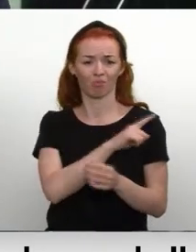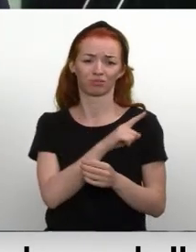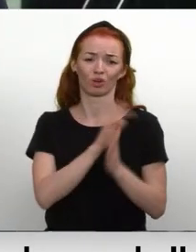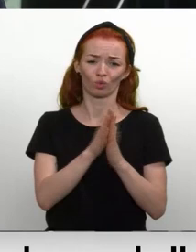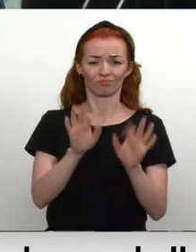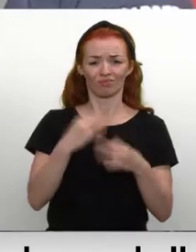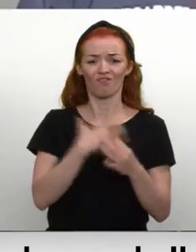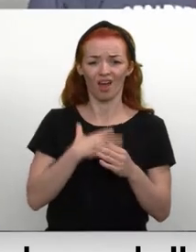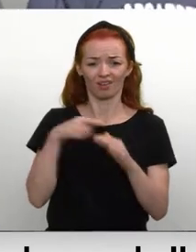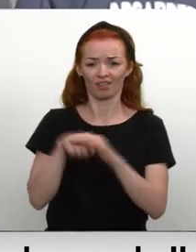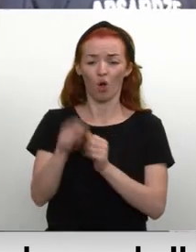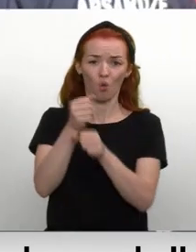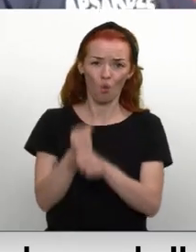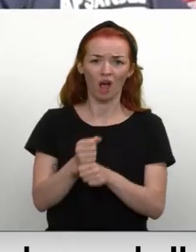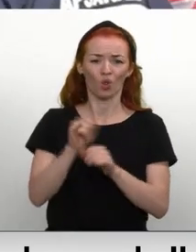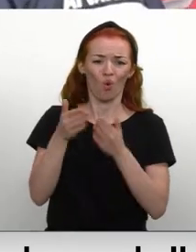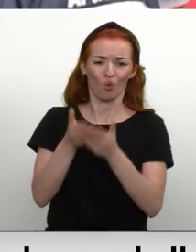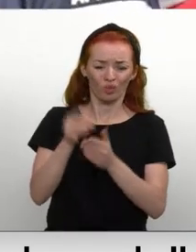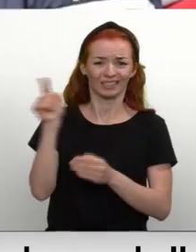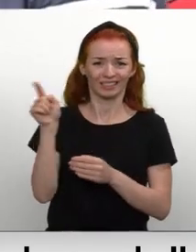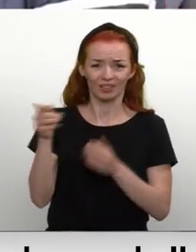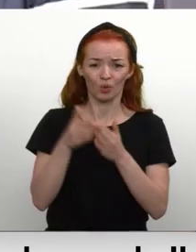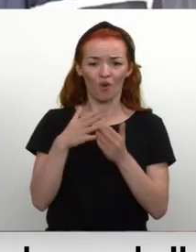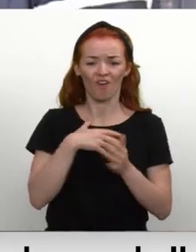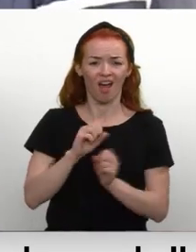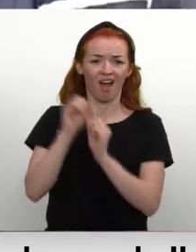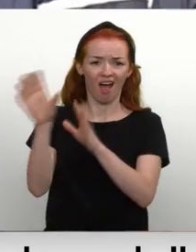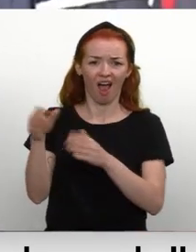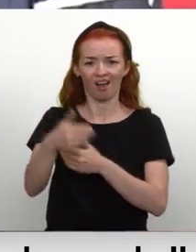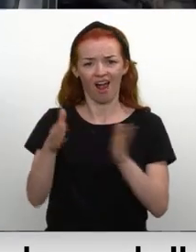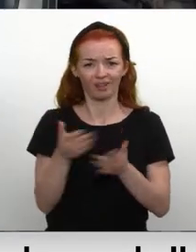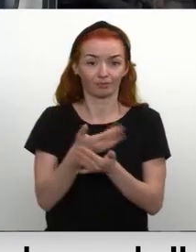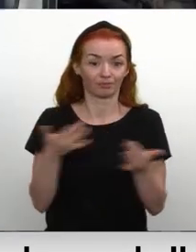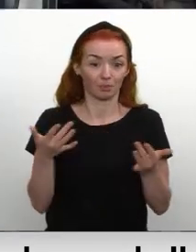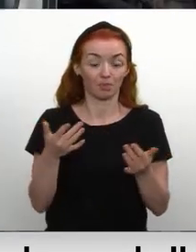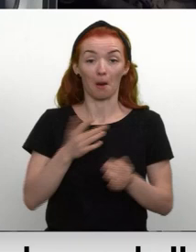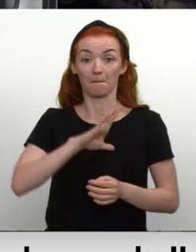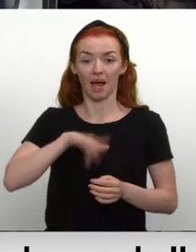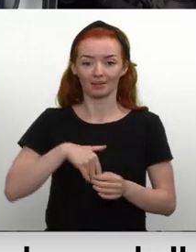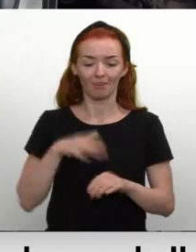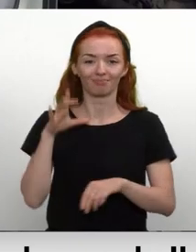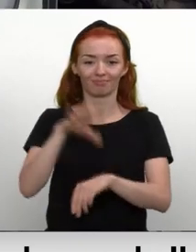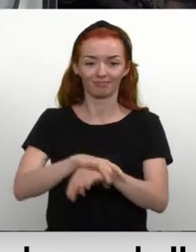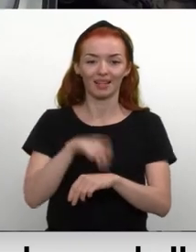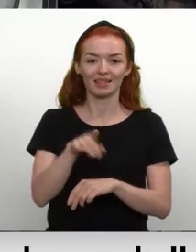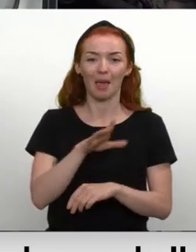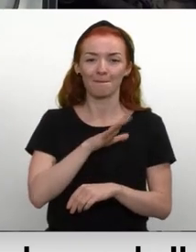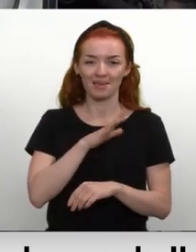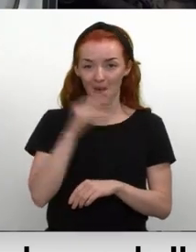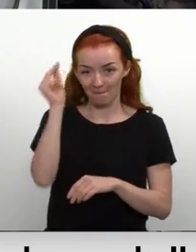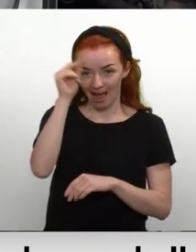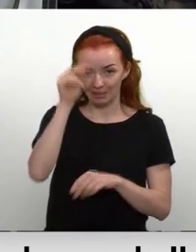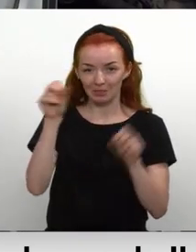jāiekļūst tostā, lai nenokavētu kuģi reisu, atdot svarīgu krāvu un tam līdzīgi. Tikai pēc tam atklājās, ka tie bija mācībās